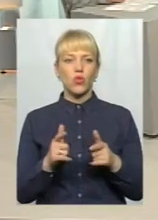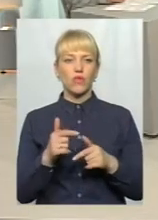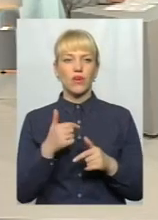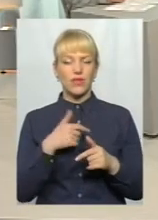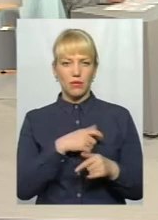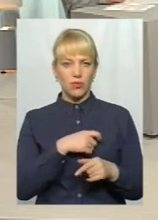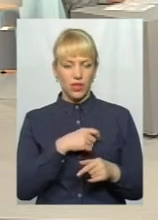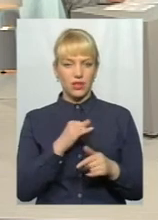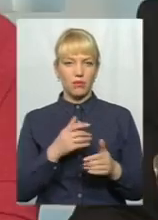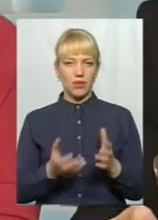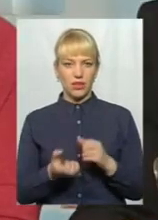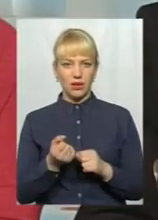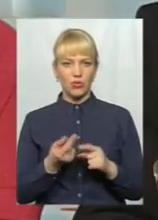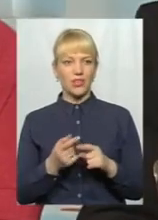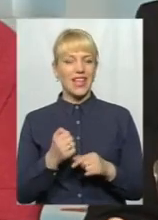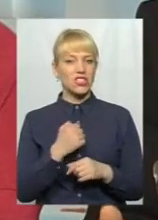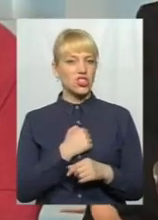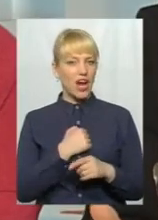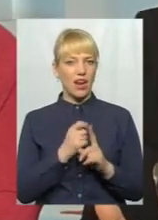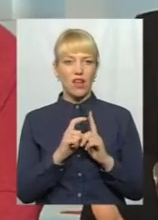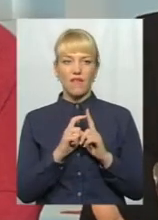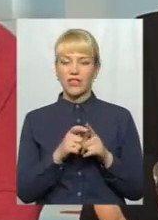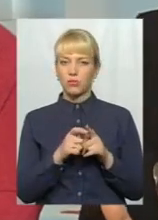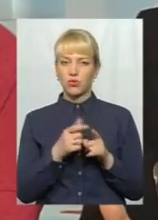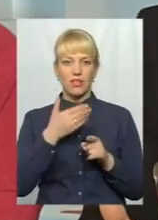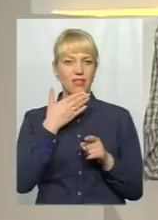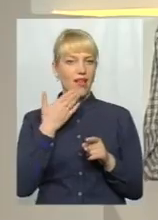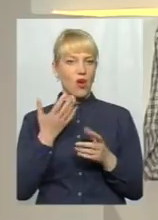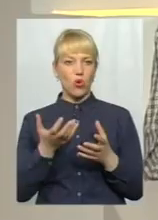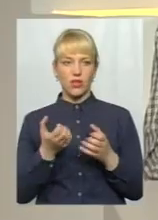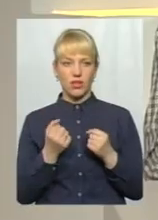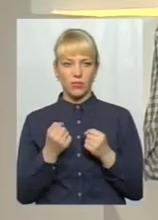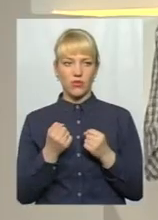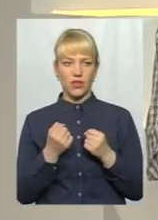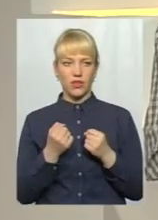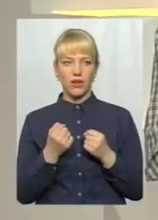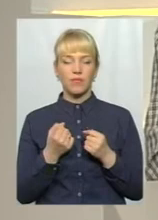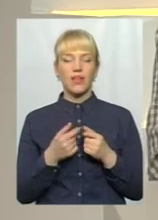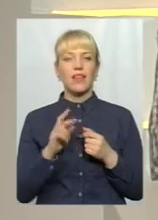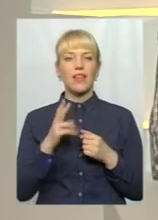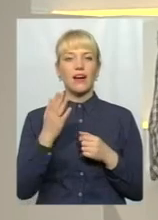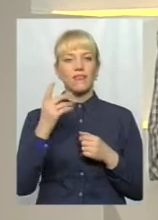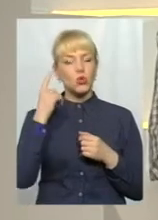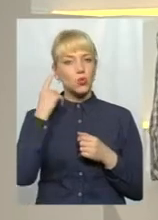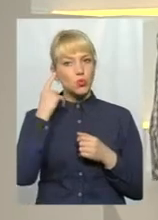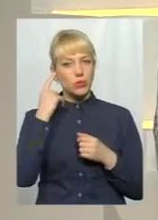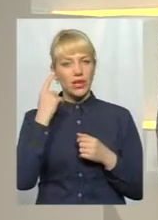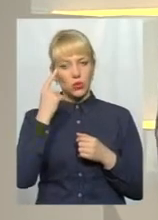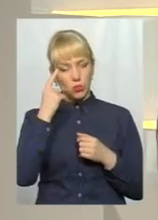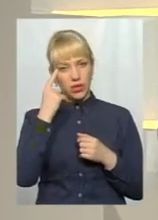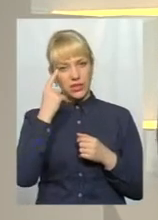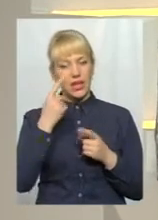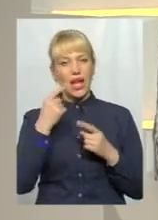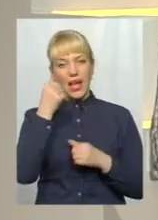і депутати підтримали, на жаль, такі відповіді ми не отримали. До чого я і веду. Як ви думаєте, дивіться, рік тому ви вже,